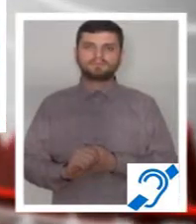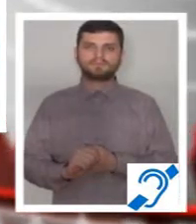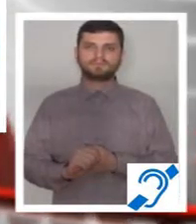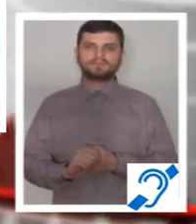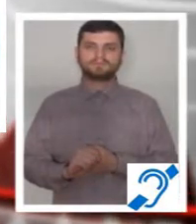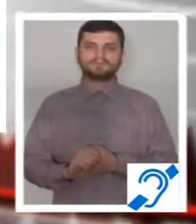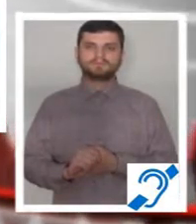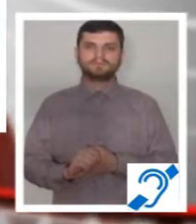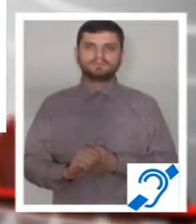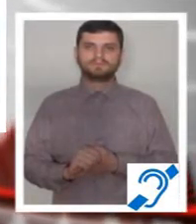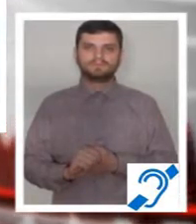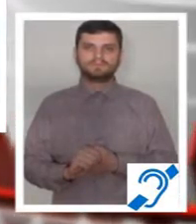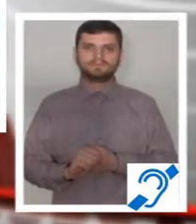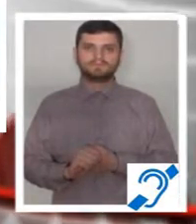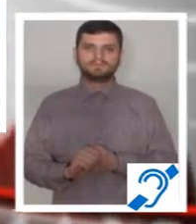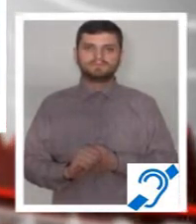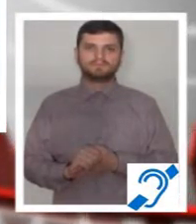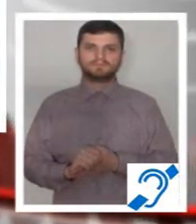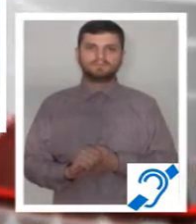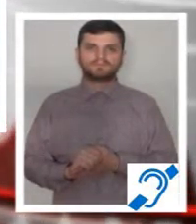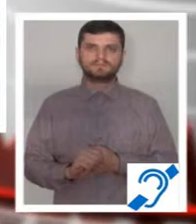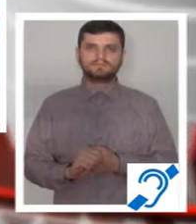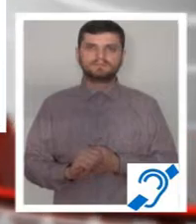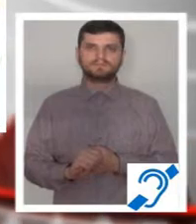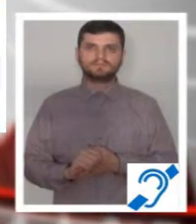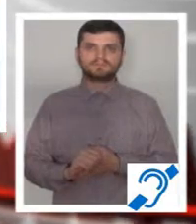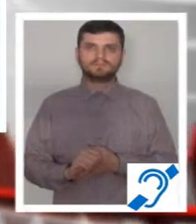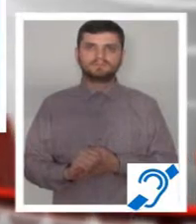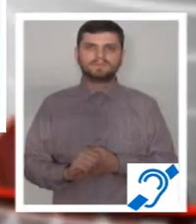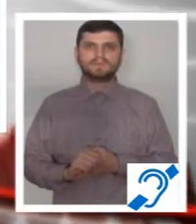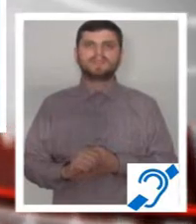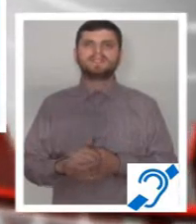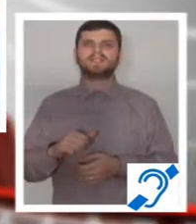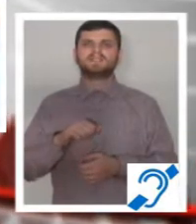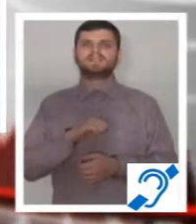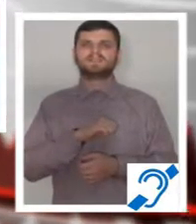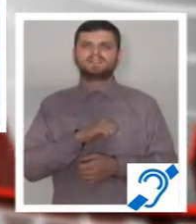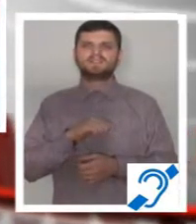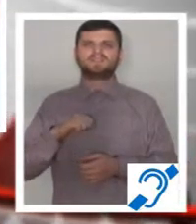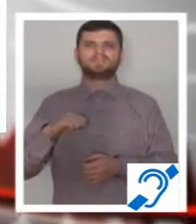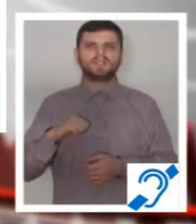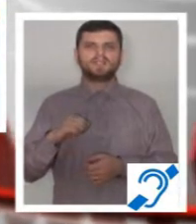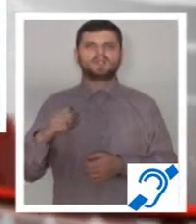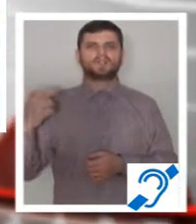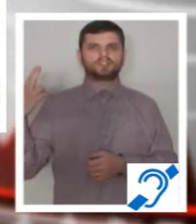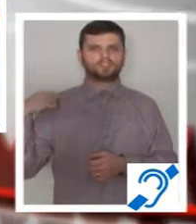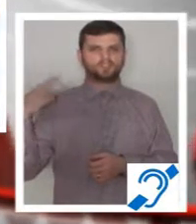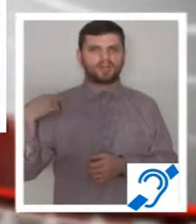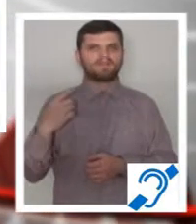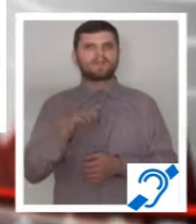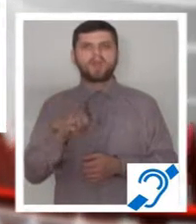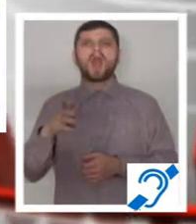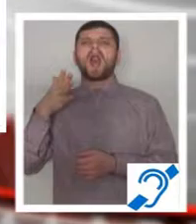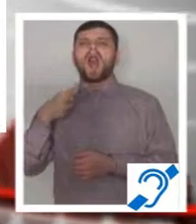Și nu a fost singura care a avut nevoie de asistență medicală. Alți